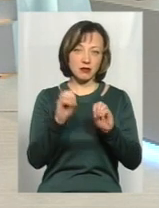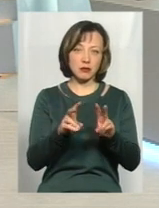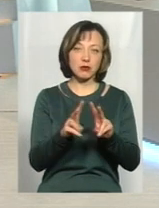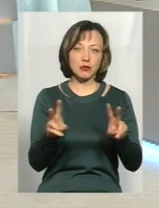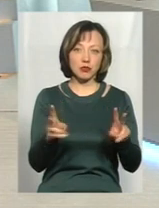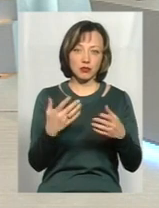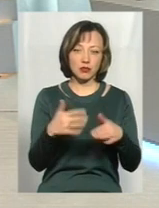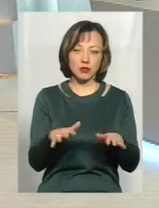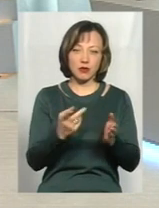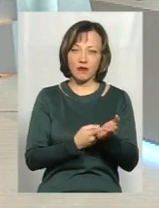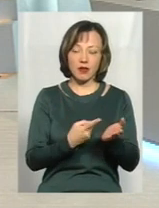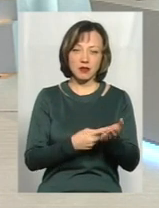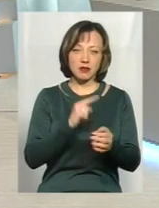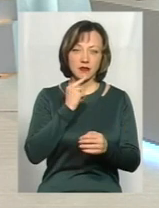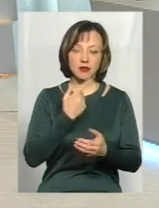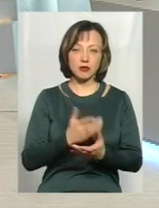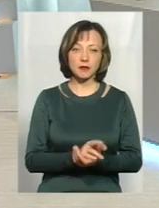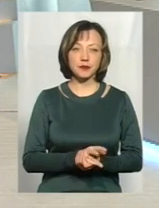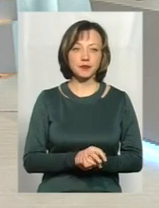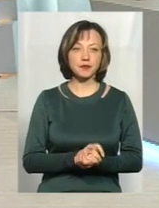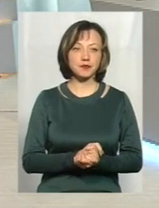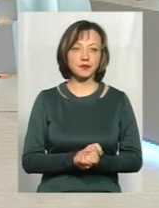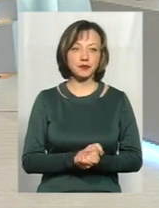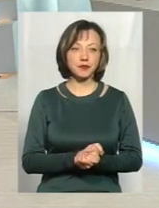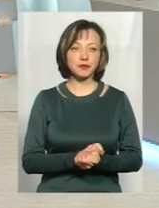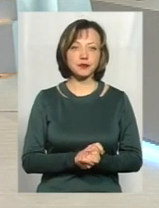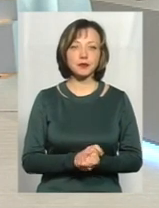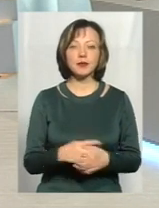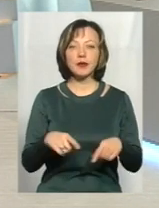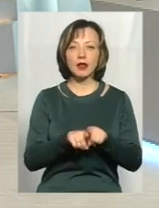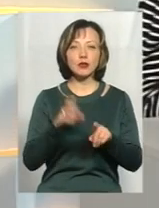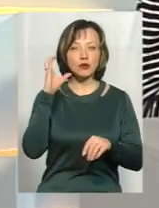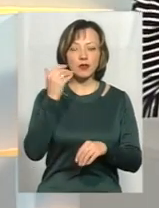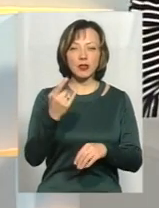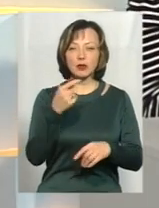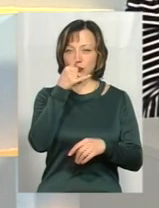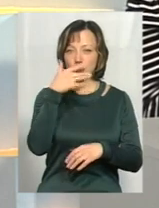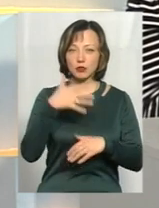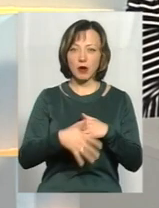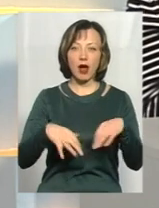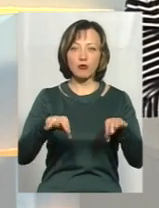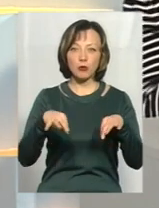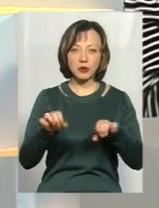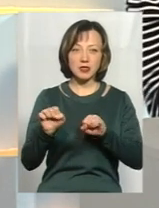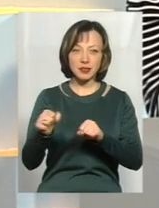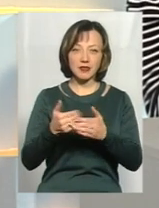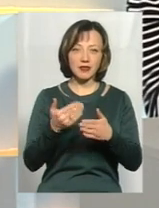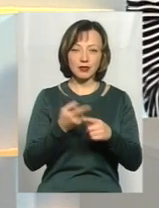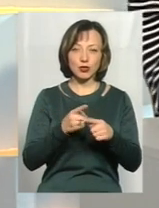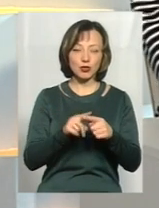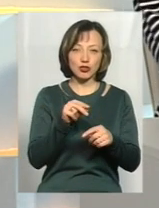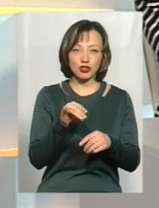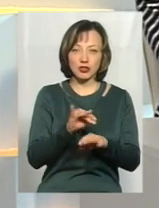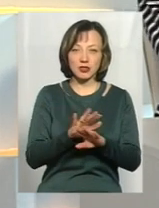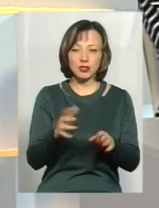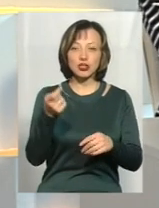коли вже довести, тяжко буде. Взагалі, все одно, слухаю вас, можна зрозуміти, то якось можна автомобіль захистити від цього, чи ні? Тому що,